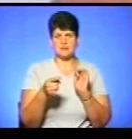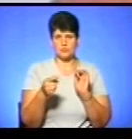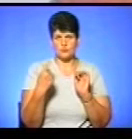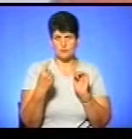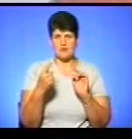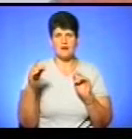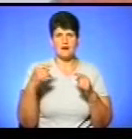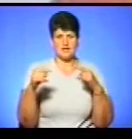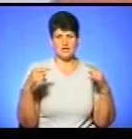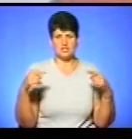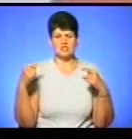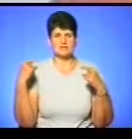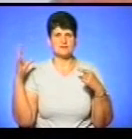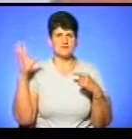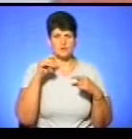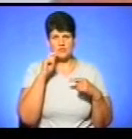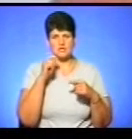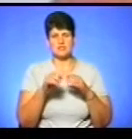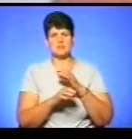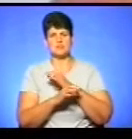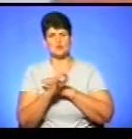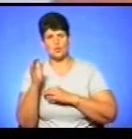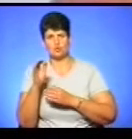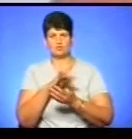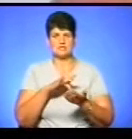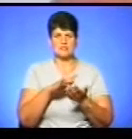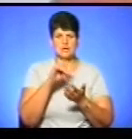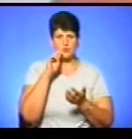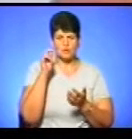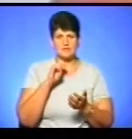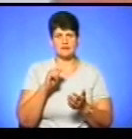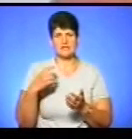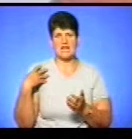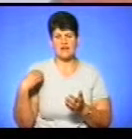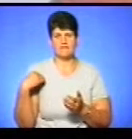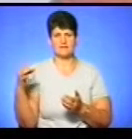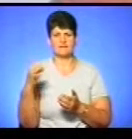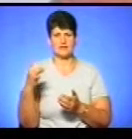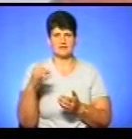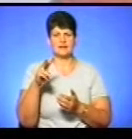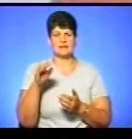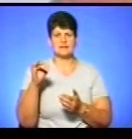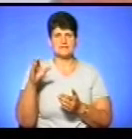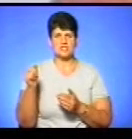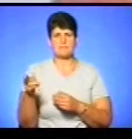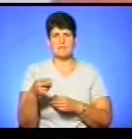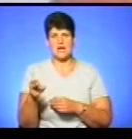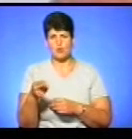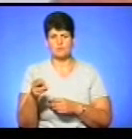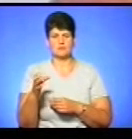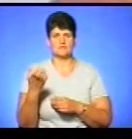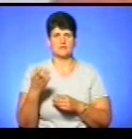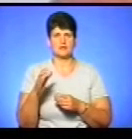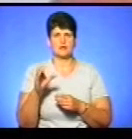решта з цієї України, з відходу з центральної України, Любів, Рівне, Осичанськ, Мариуполь, Середонець,